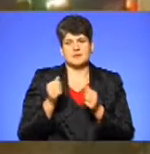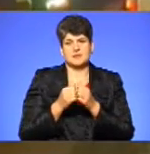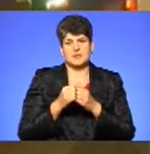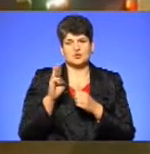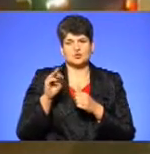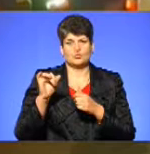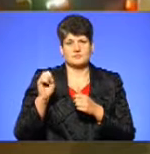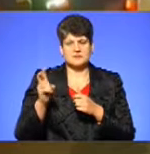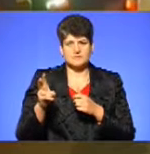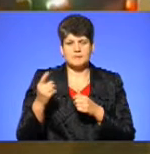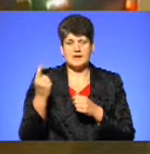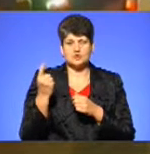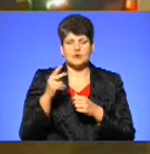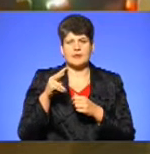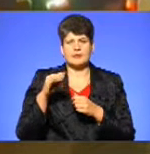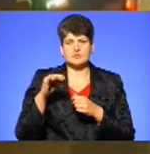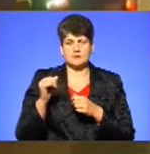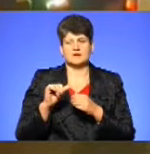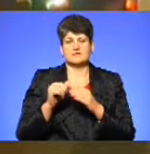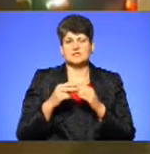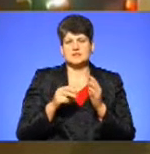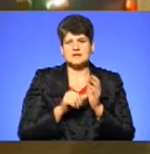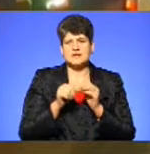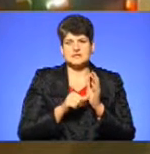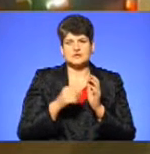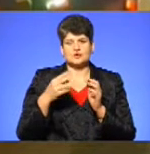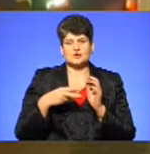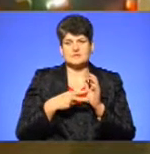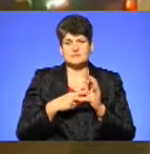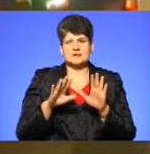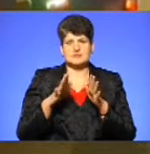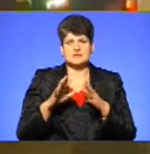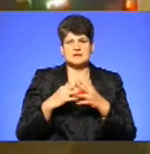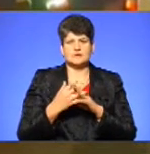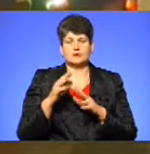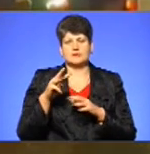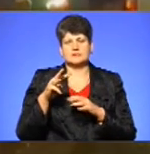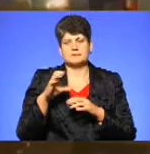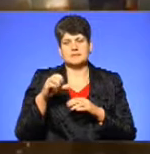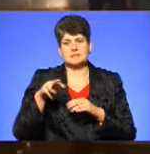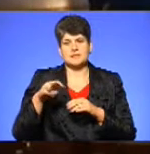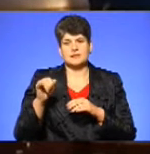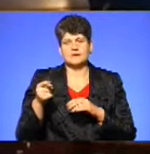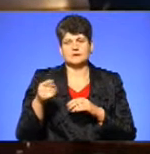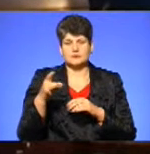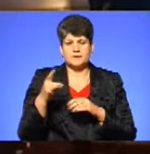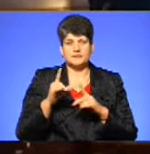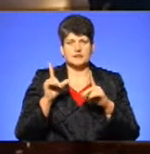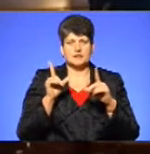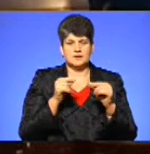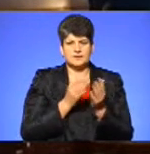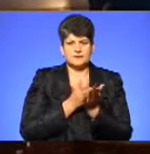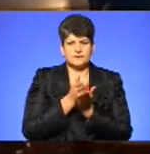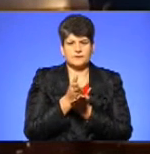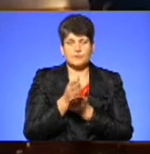1 листопада о 16.47 трапилась аварія в селі Біла Тернопільського району. Водій автомобіля марки Фіат, рухаючись напрямку